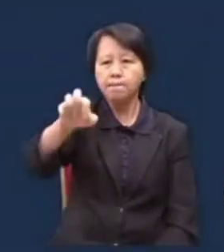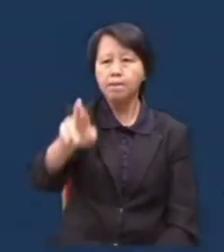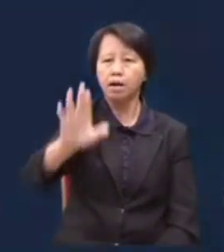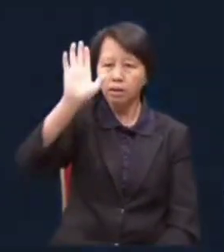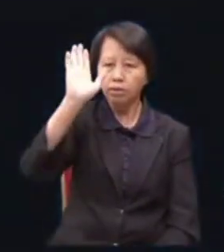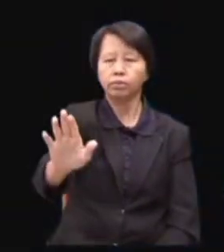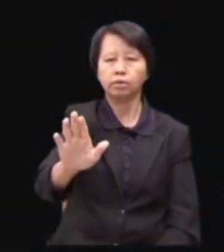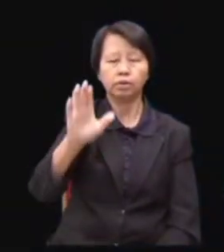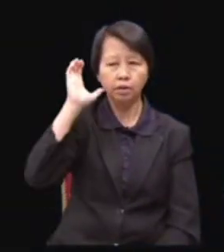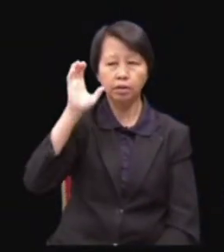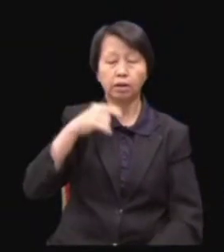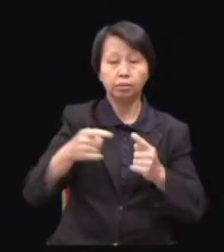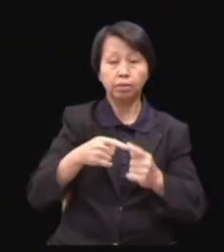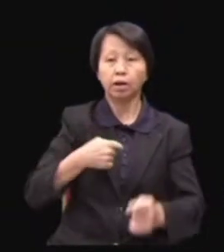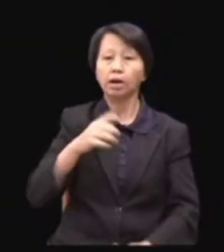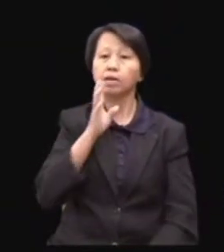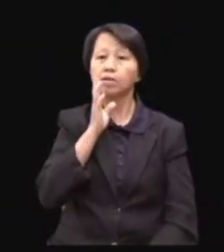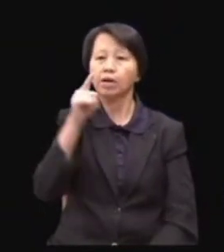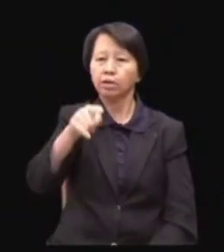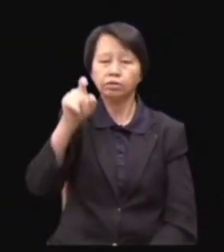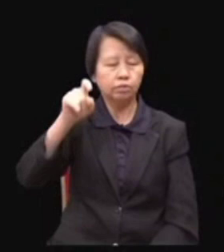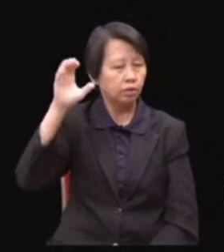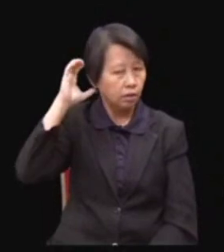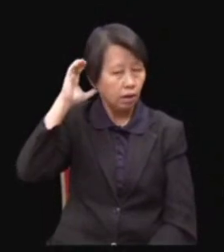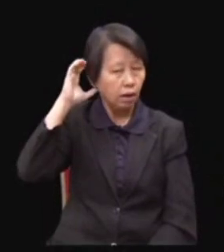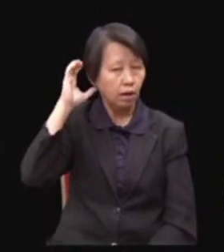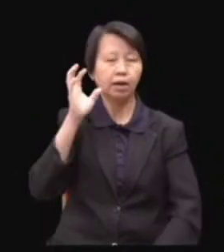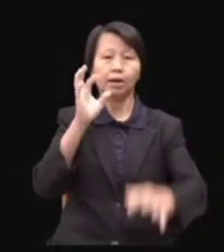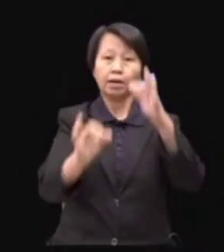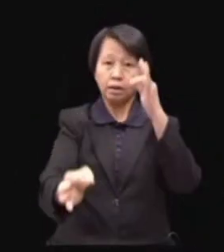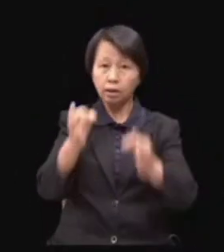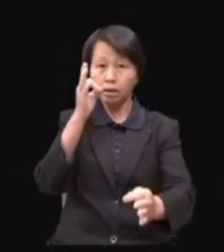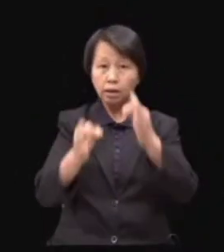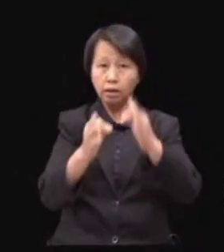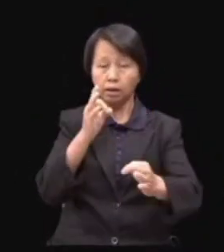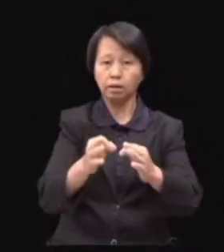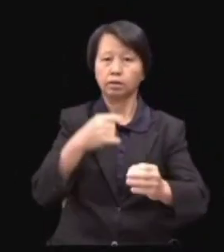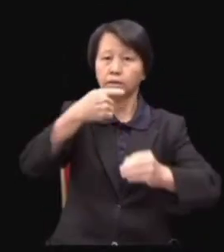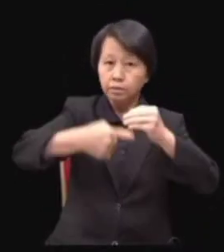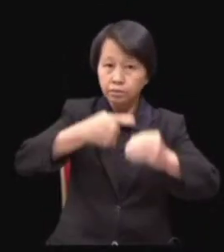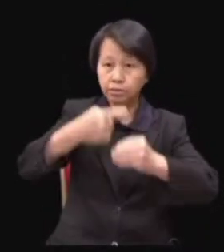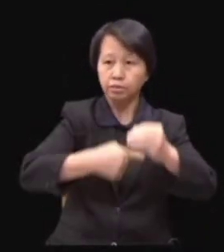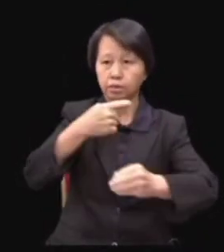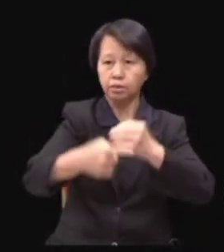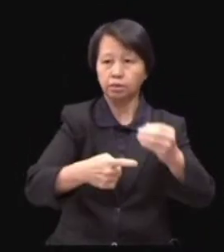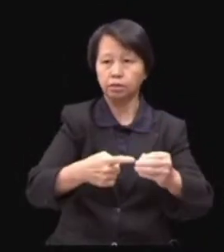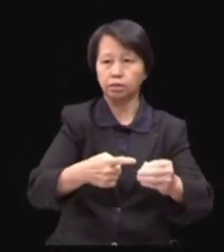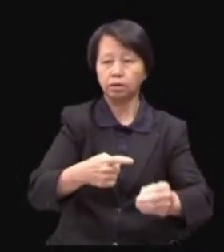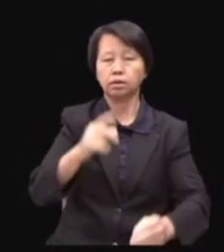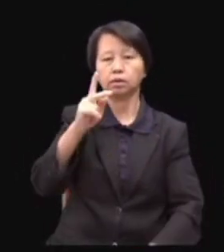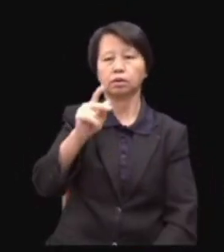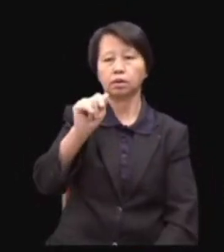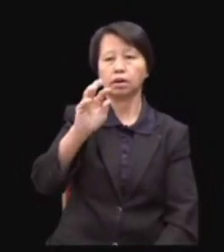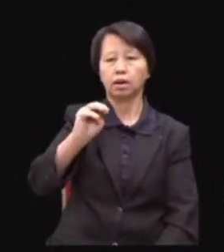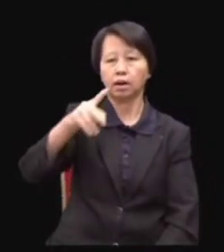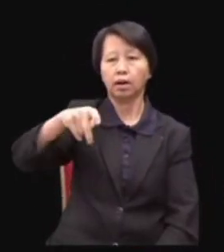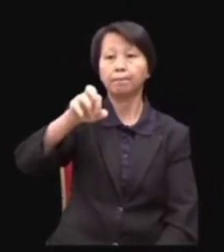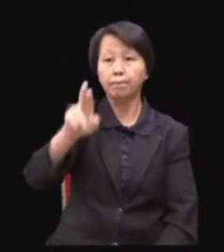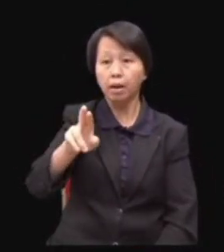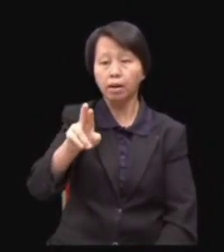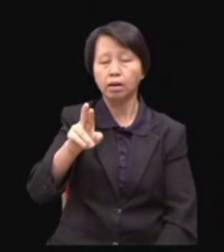Kapa? Bila saya cakap, kapa kena dengar? Kalau yang tentang... Kampar, sorry. Kampar.